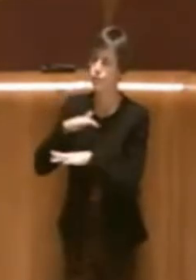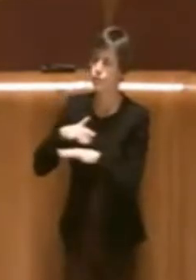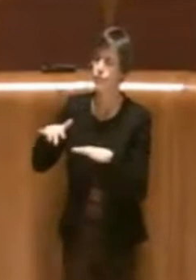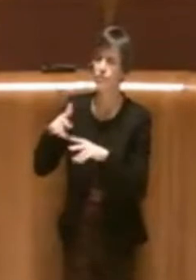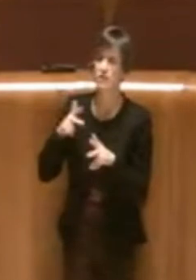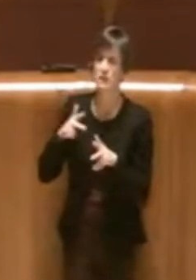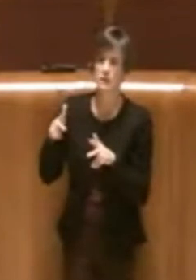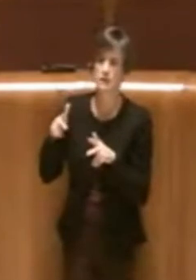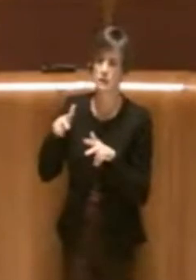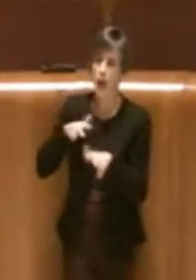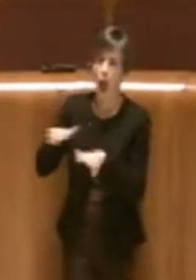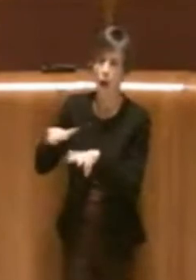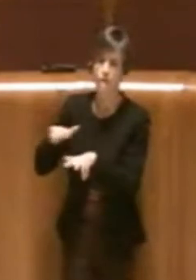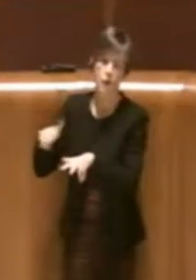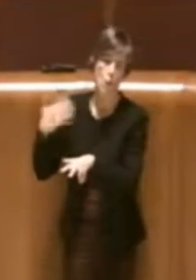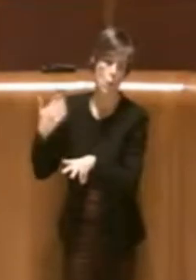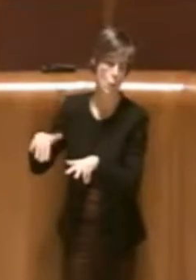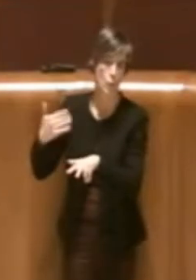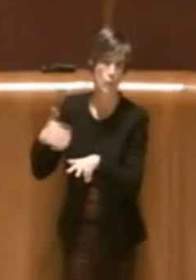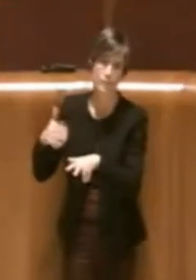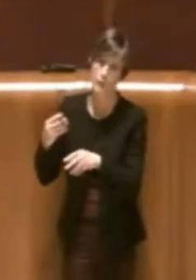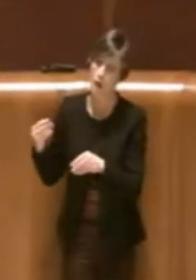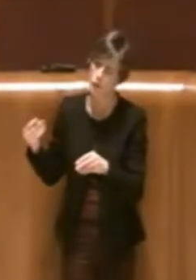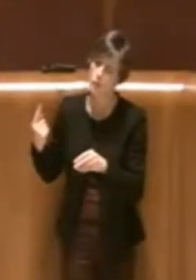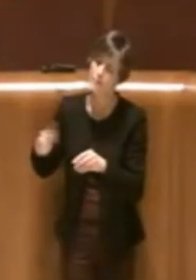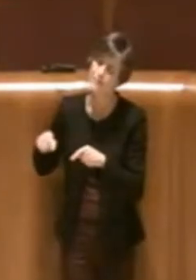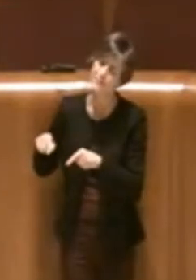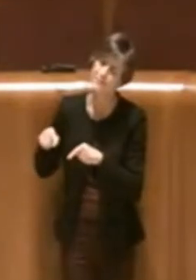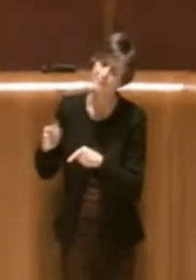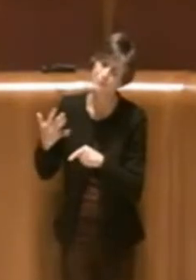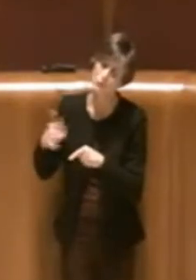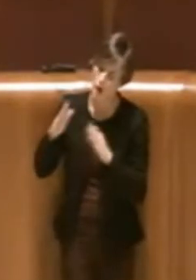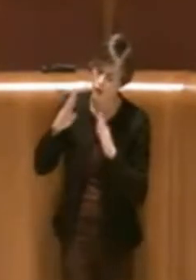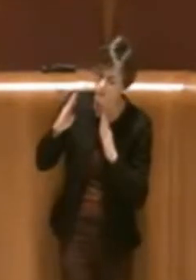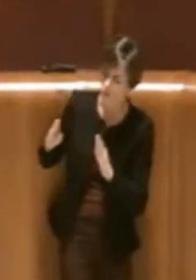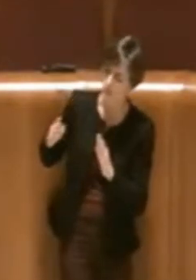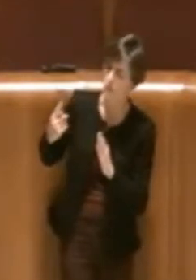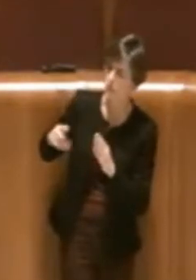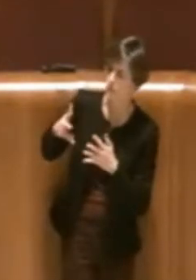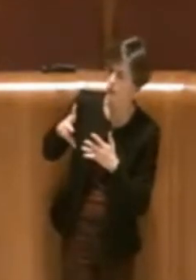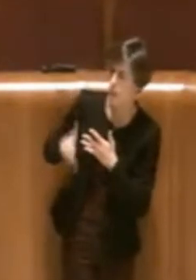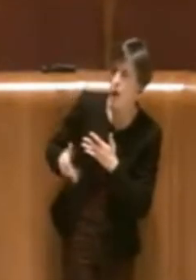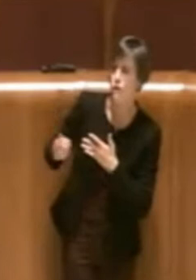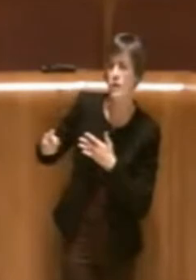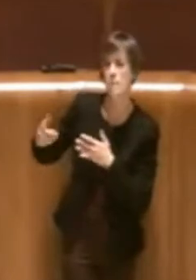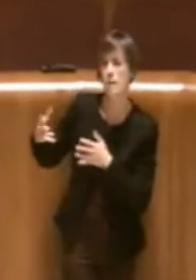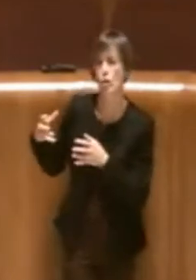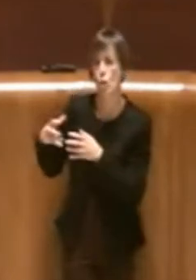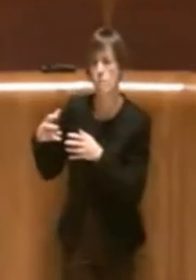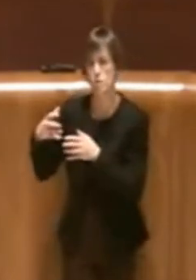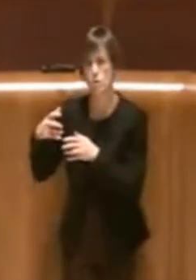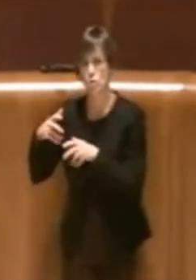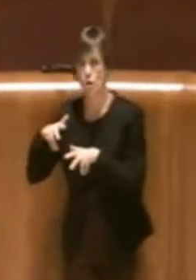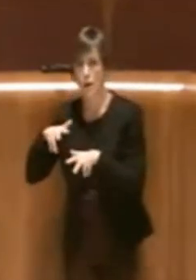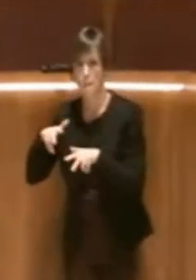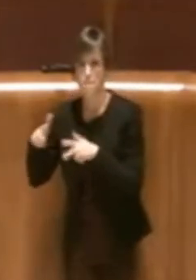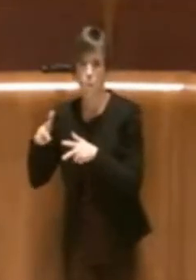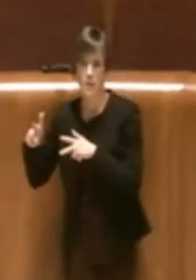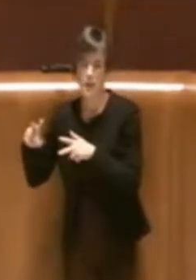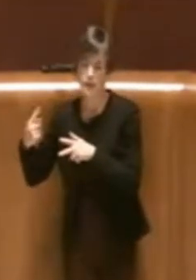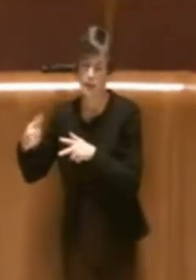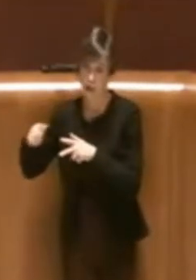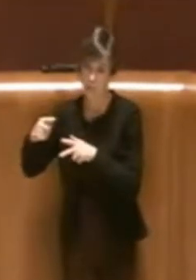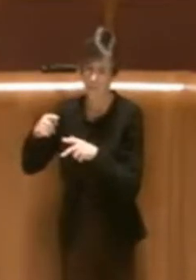traffico e che quindi era stata oggetto di un approfondimento anche da parte della Commissione Mobilità nel 2017 proprio per